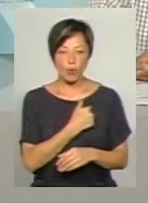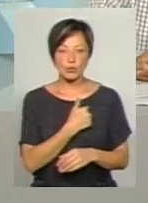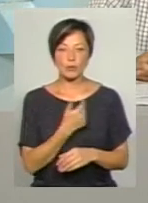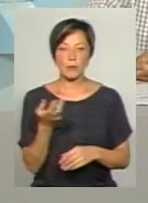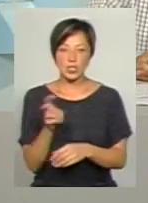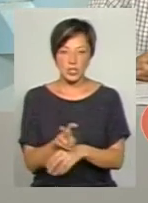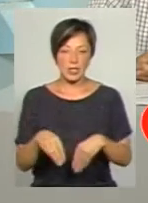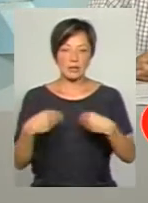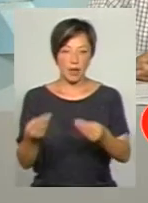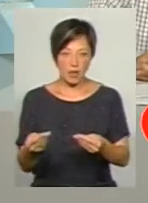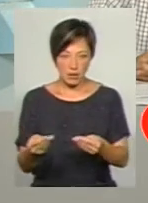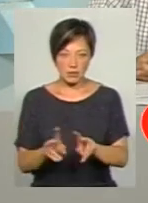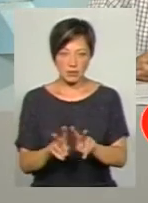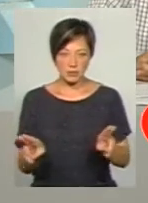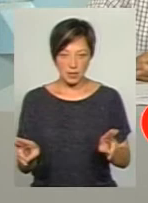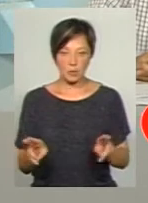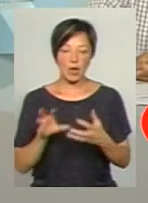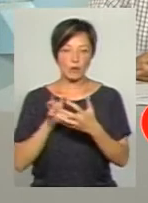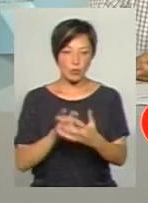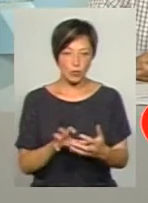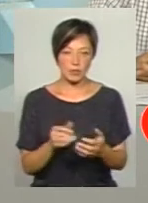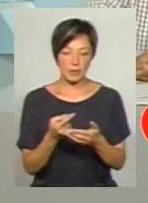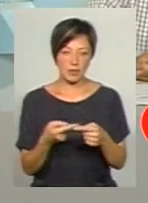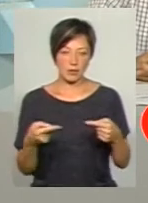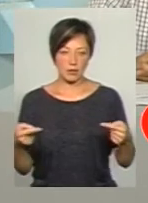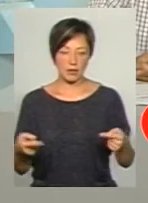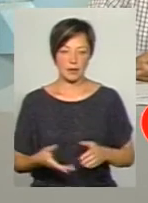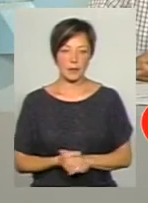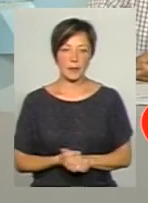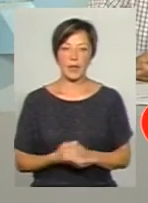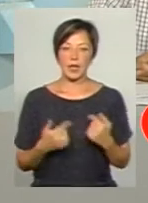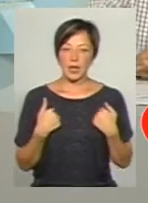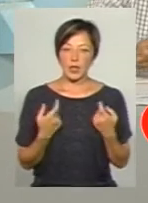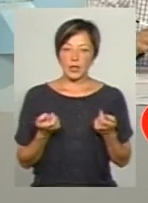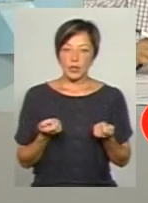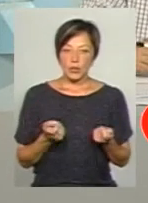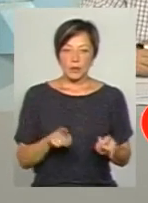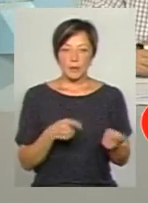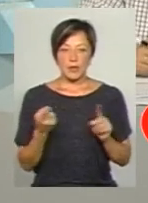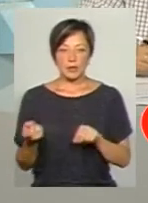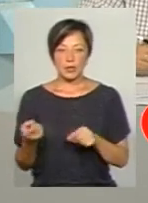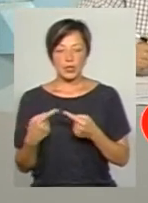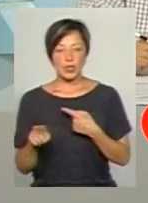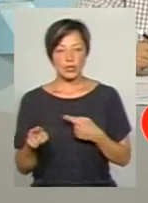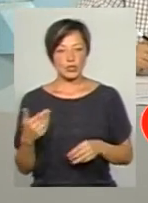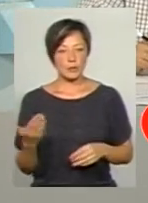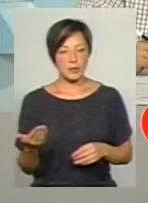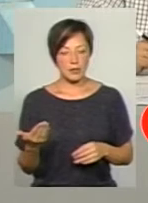прийшли їм і дали. Так само з тими самими автобусами і так далі. Я трошки перейду на інший бік